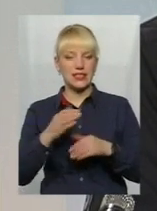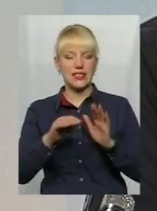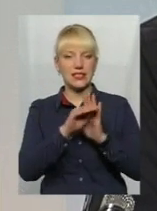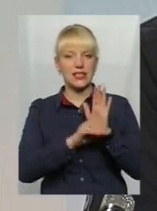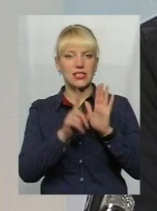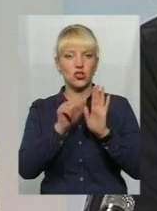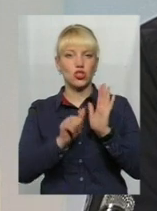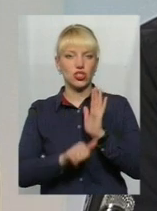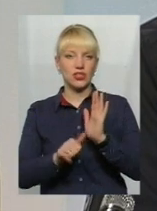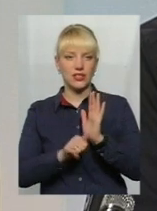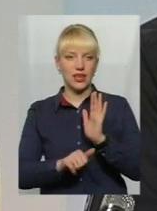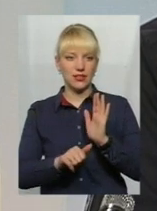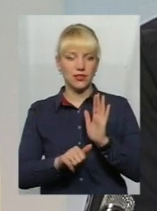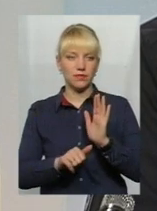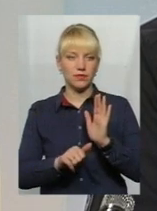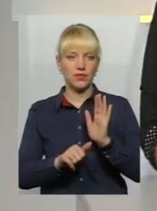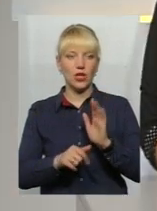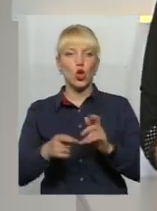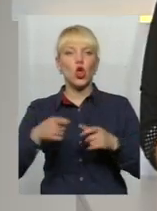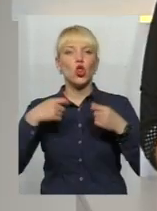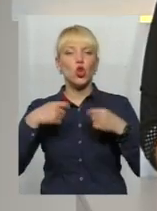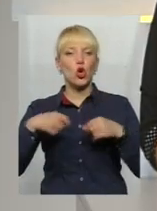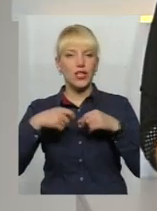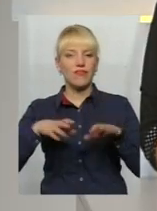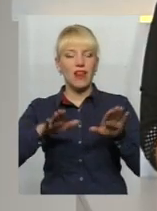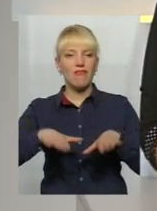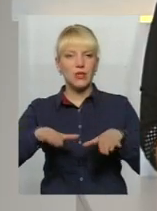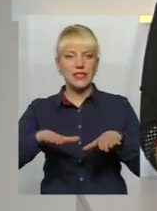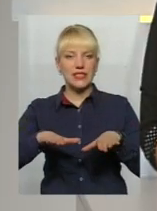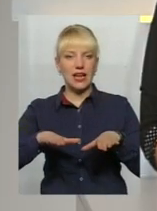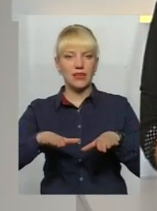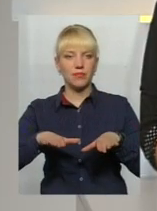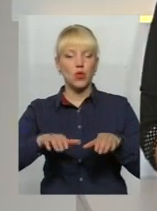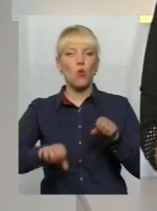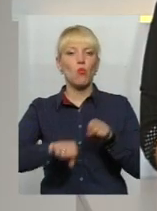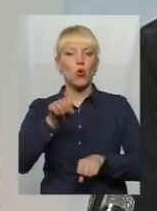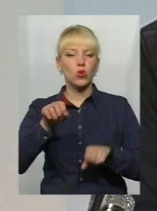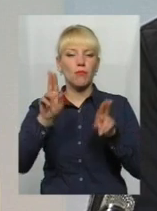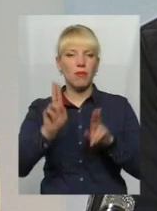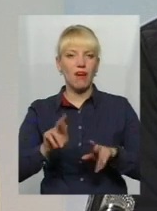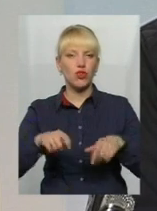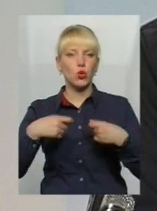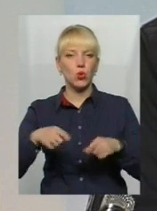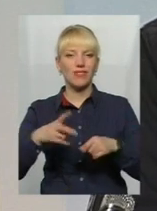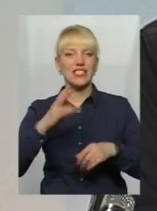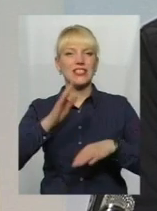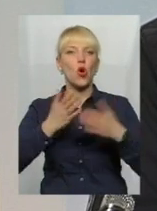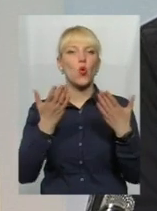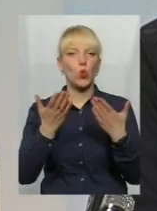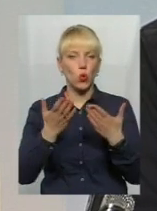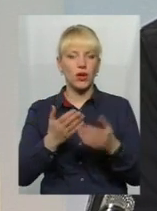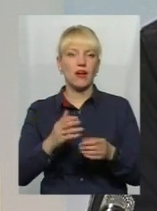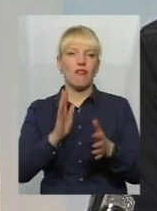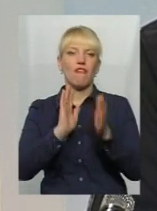фабула цієї статті звучить так, що торгівля в містах з рук, в парках,